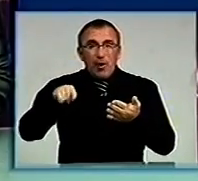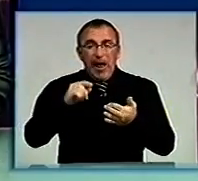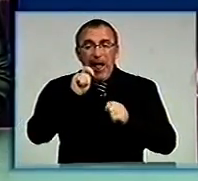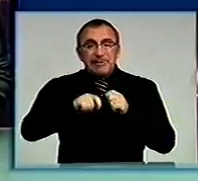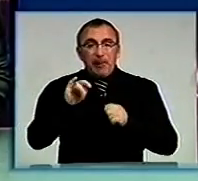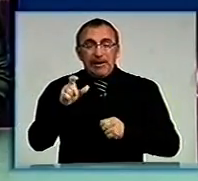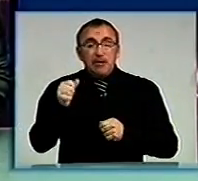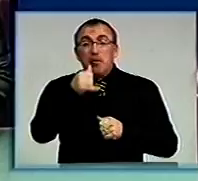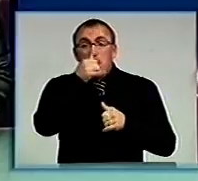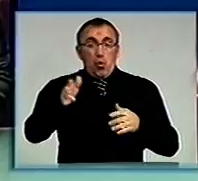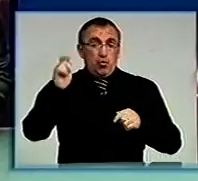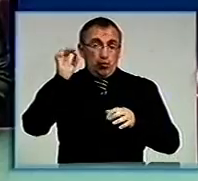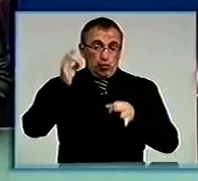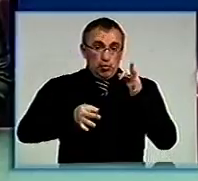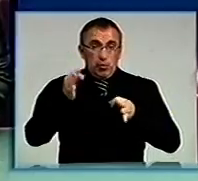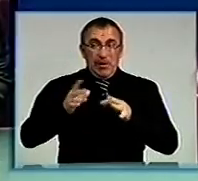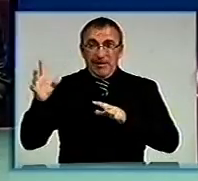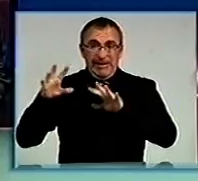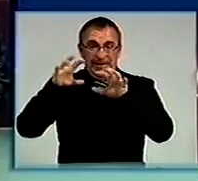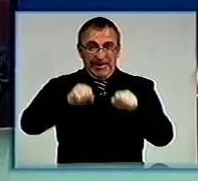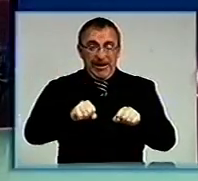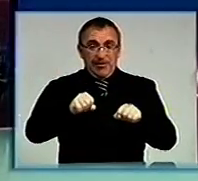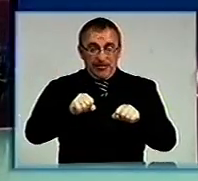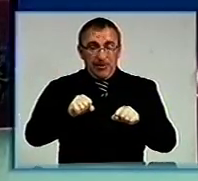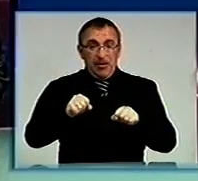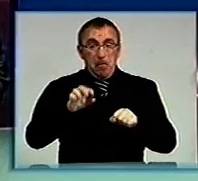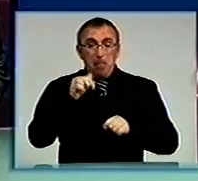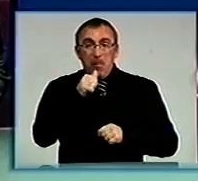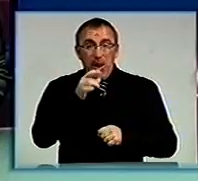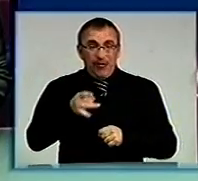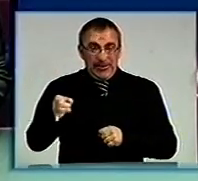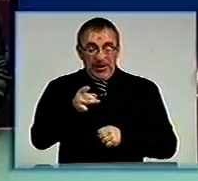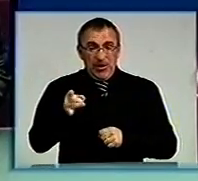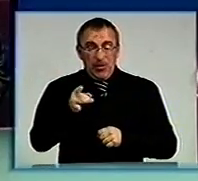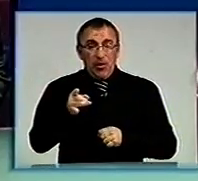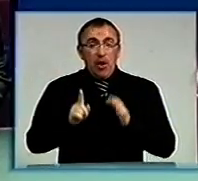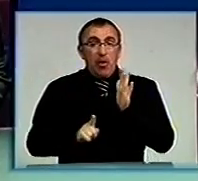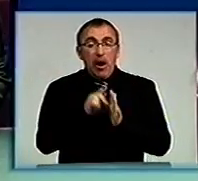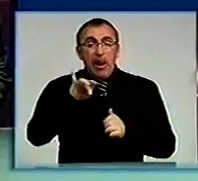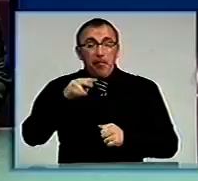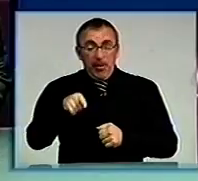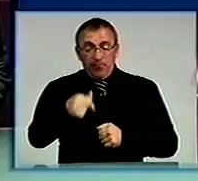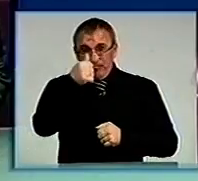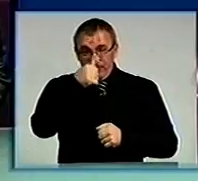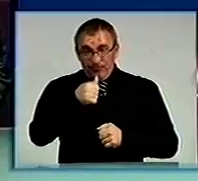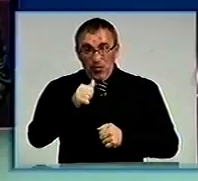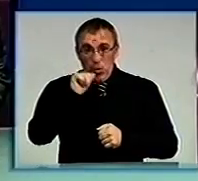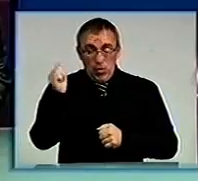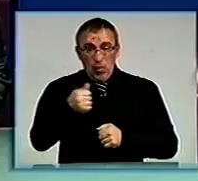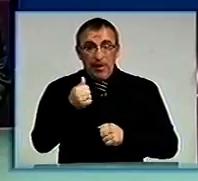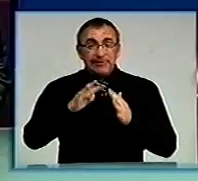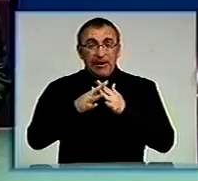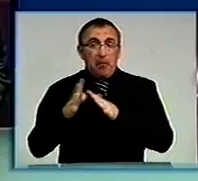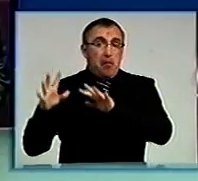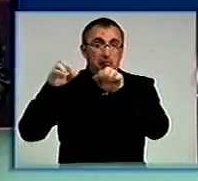відтак не можуть судитися із рейдерами. Нагадаю, конфлікт у селі Злинка Маловицьківського району почався у липні цього року, тоді на поля. Селян приїхали